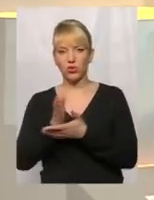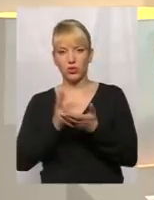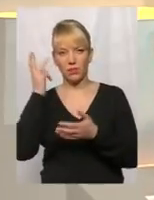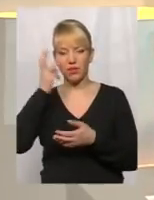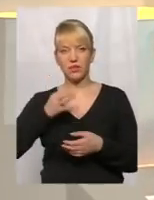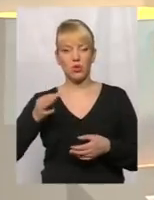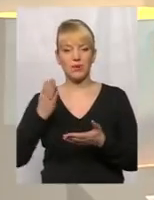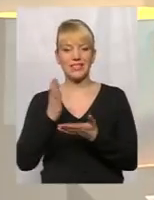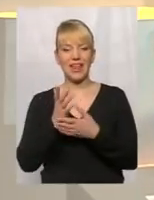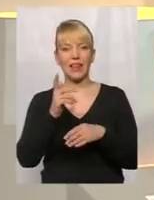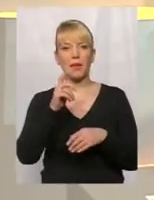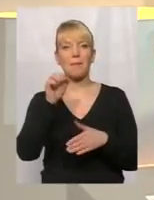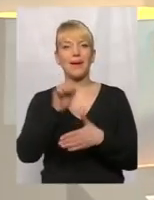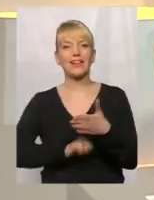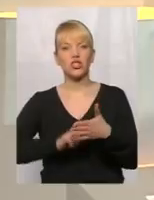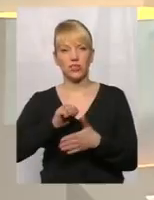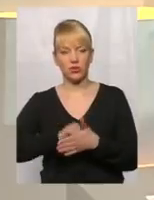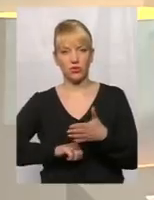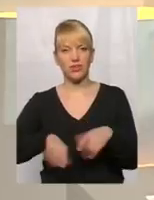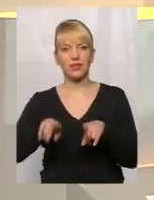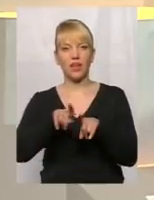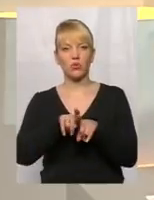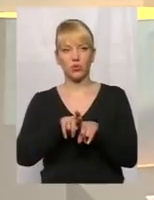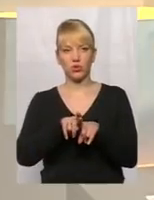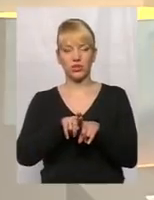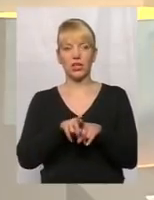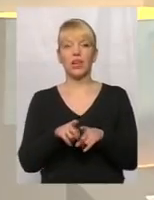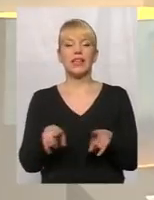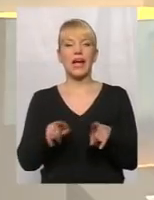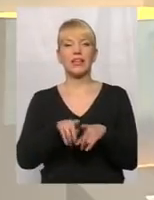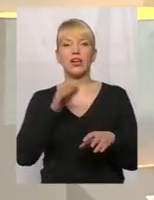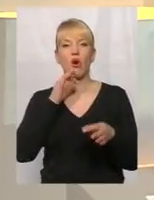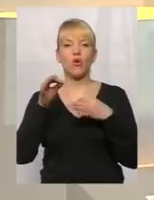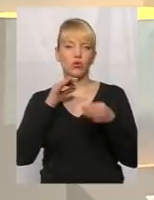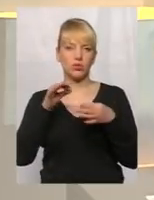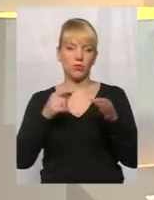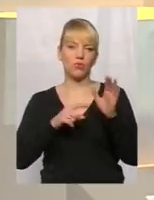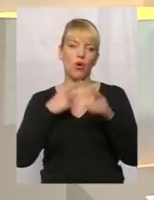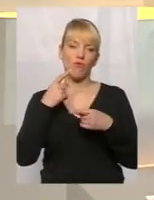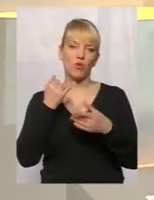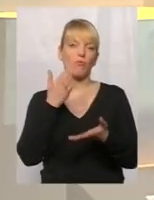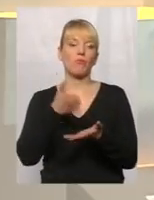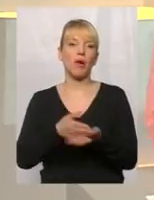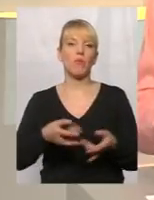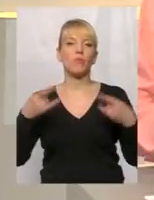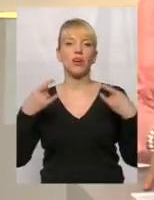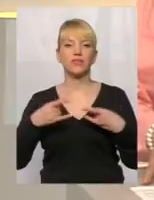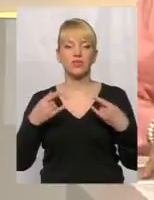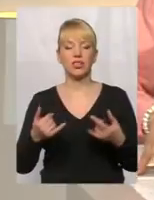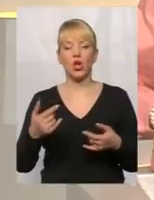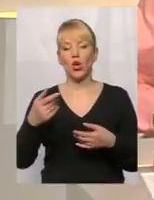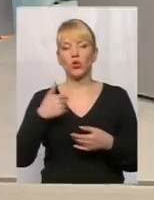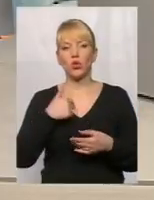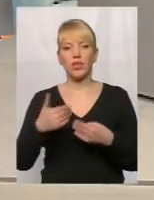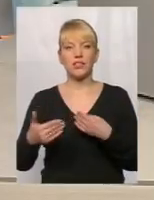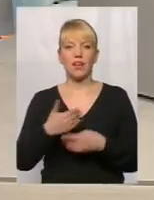причиною таких розмов. Говоримо сьогодні в студії, прямому ефірі. До нас сьогодні